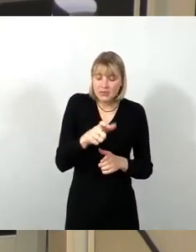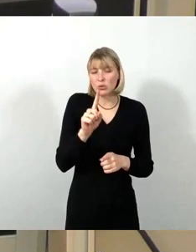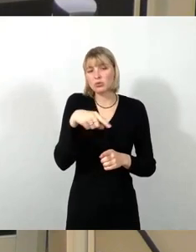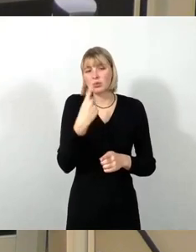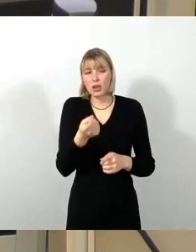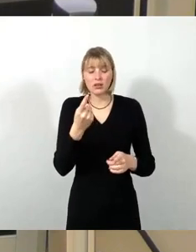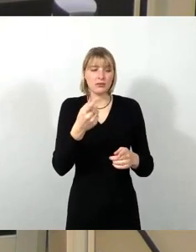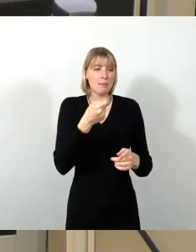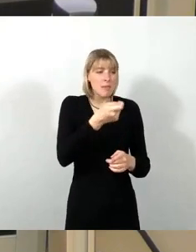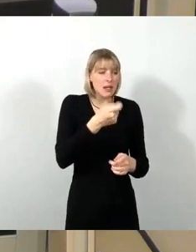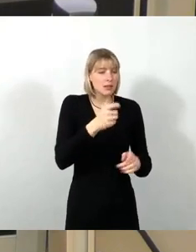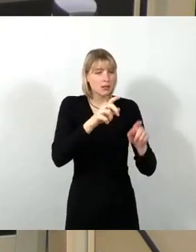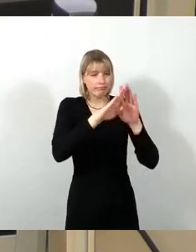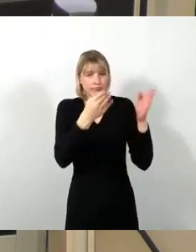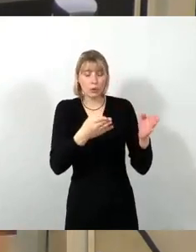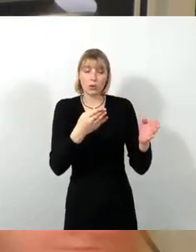eine ganz schöne Summe.